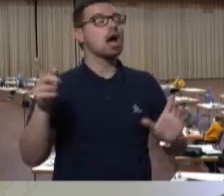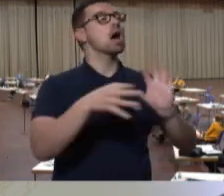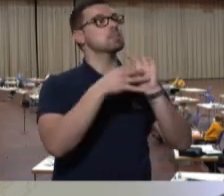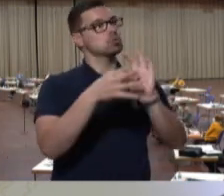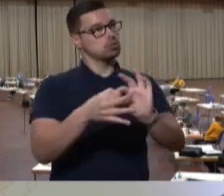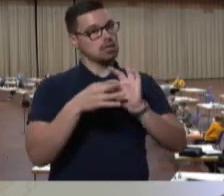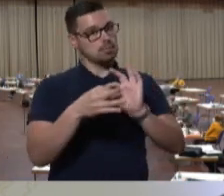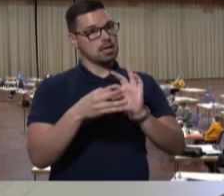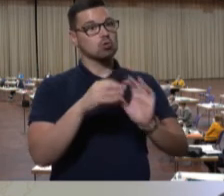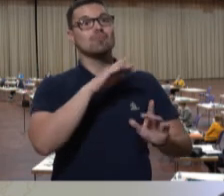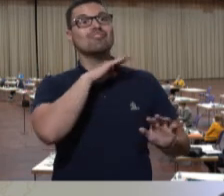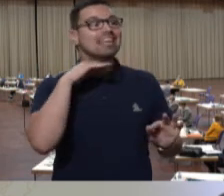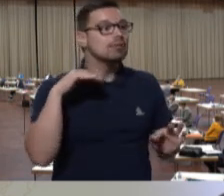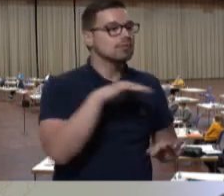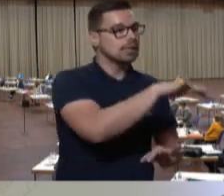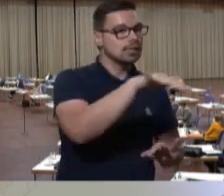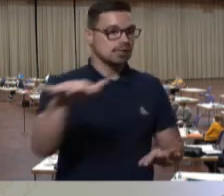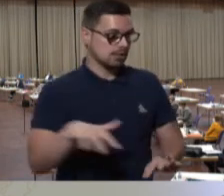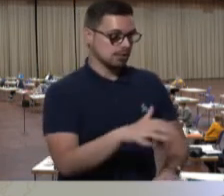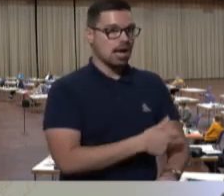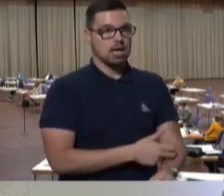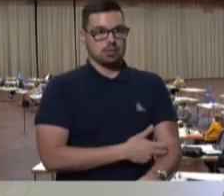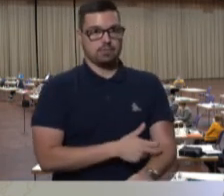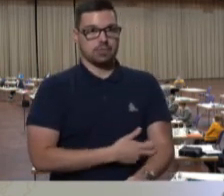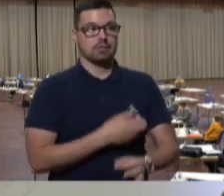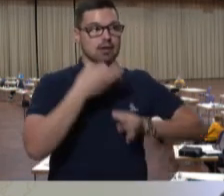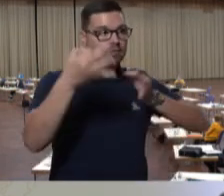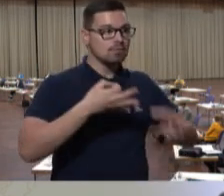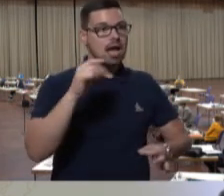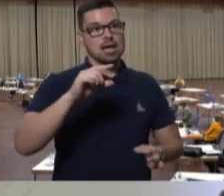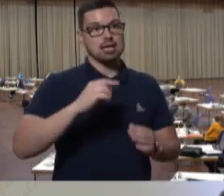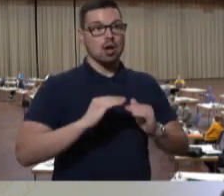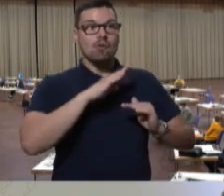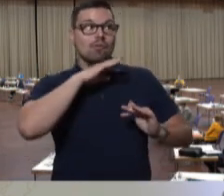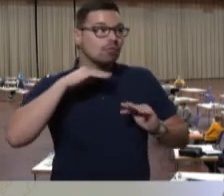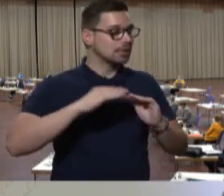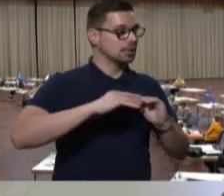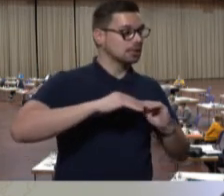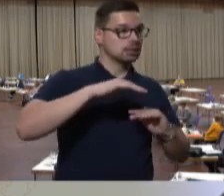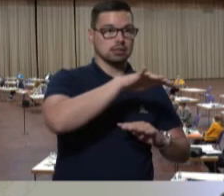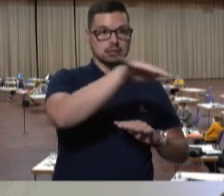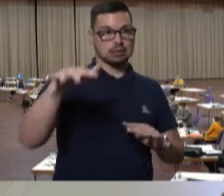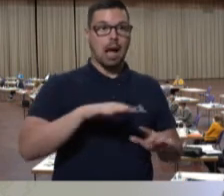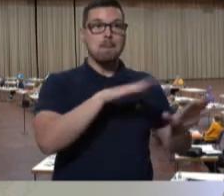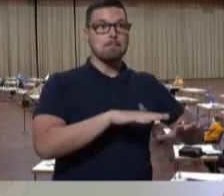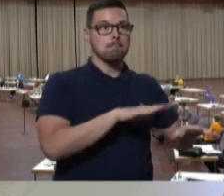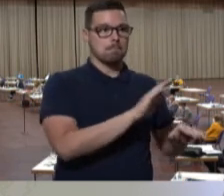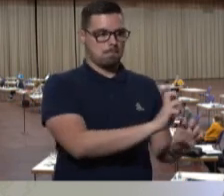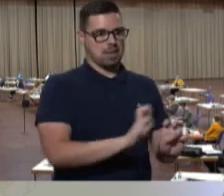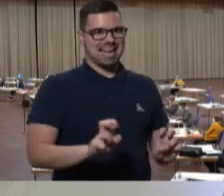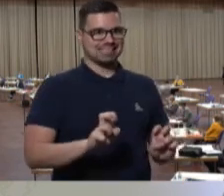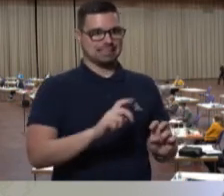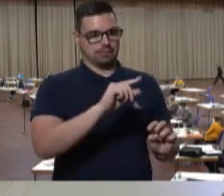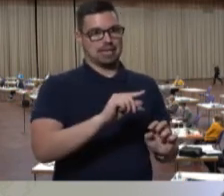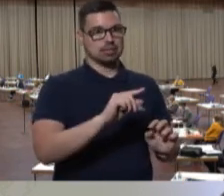auch mit Kapazitäten zusammen, weil die Nachfrage nach diesen Studienplätzen höher ist, als verfügbare Plätze da sind und trotzdem